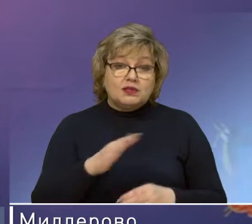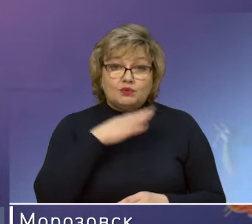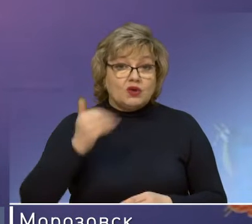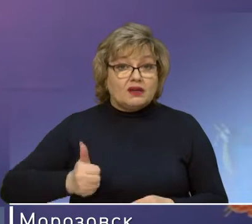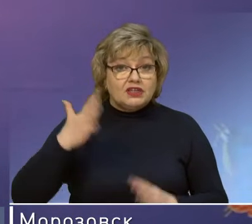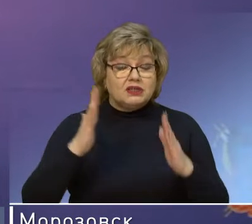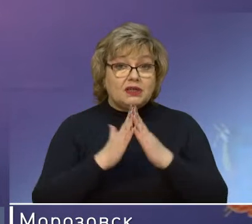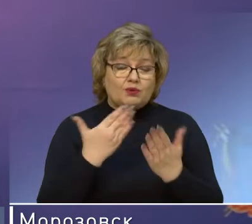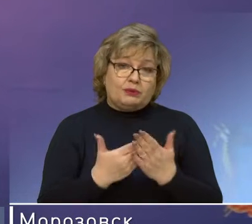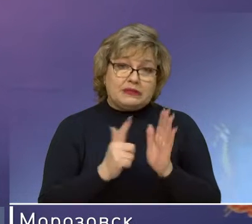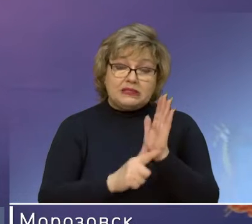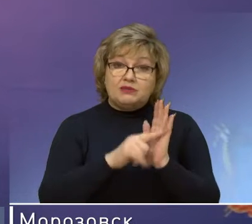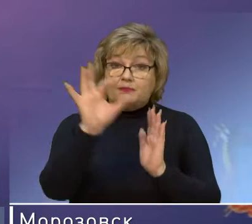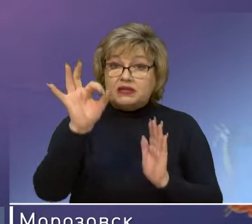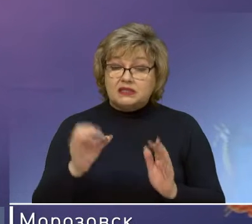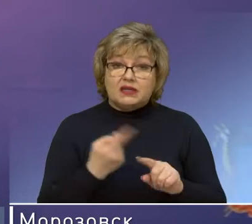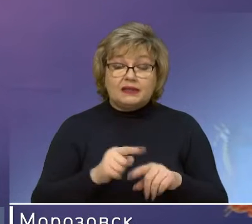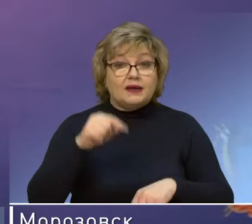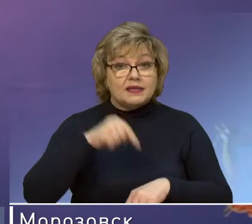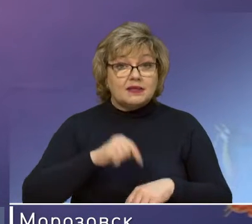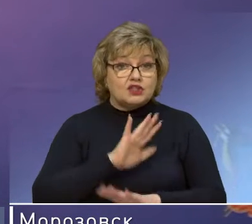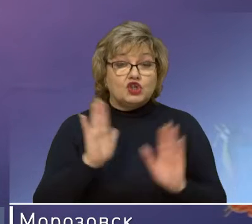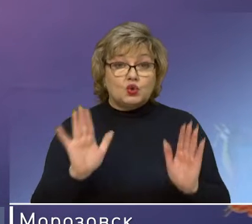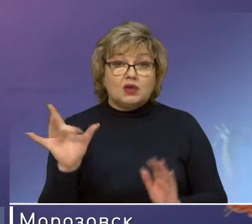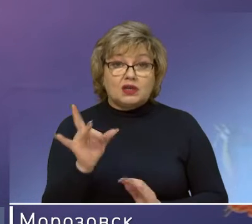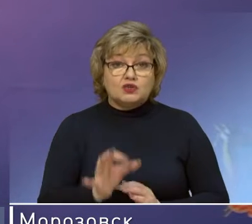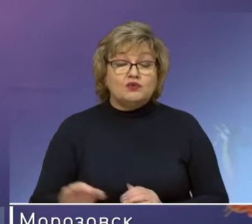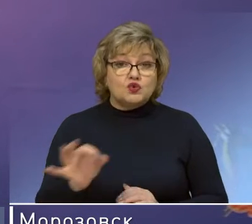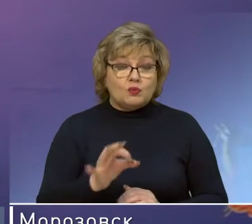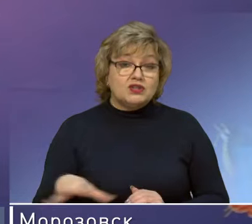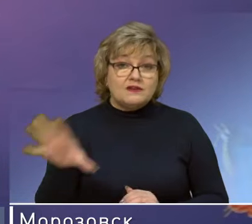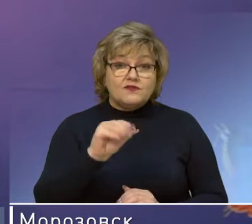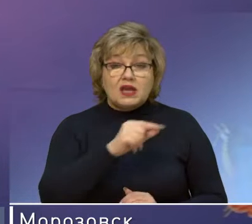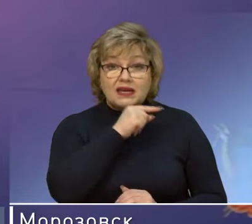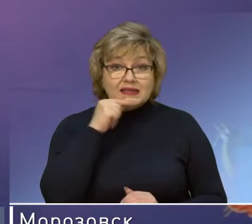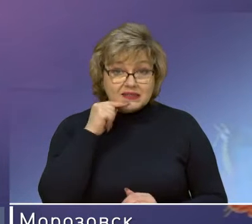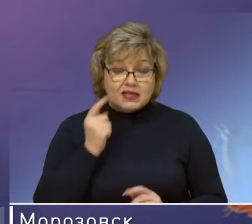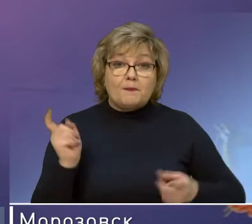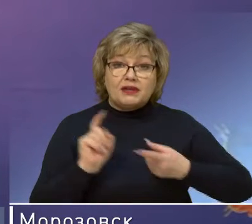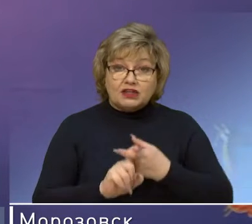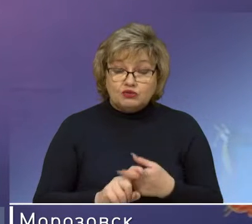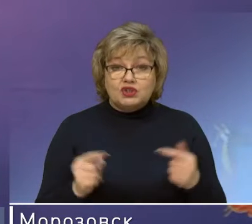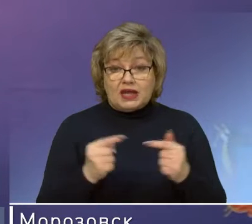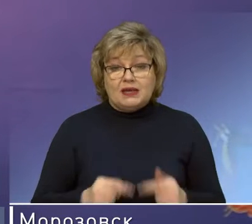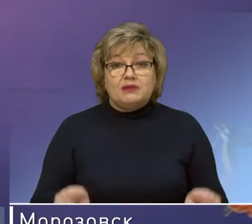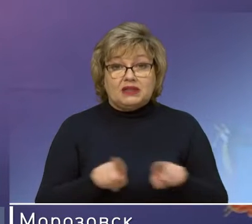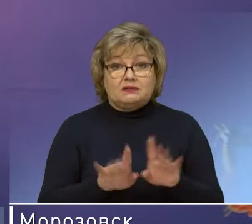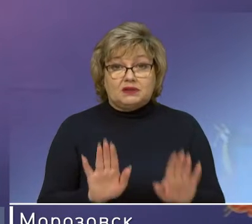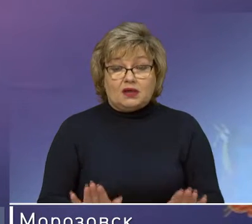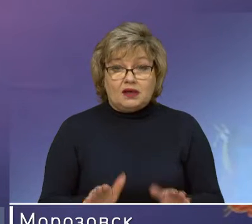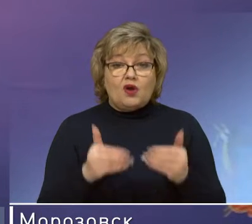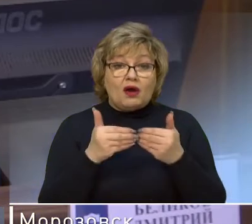домов, порядка 70%, и это касается не только Ростовской области, но и всей России, подключена именно так, по системе